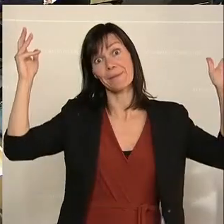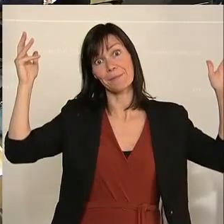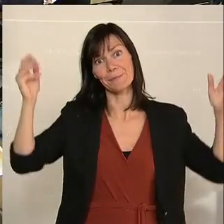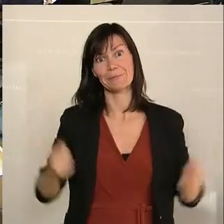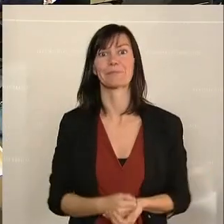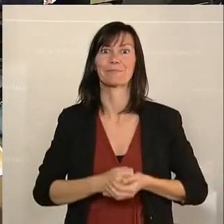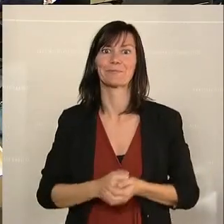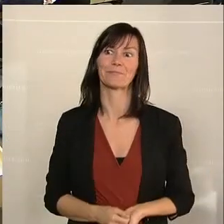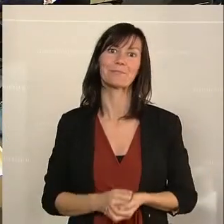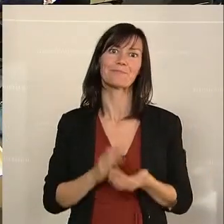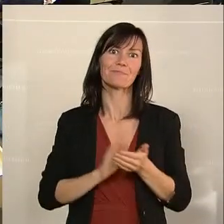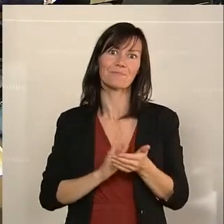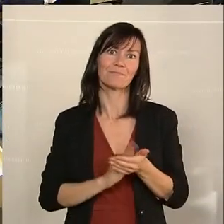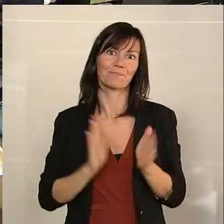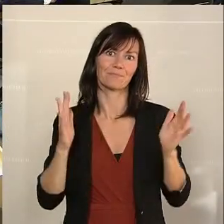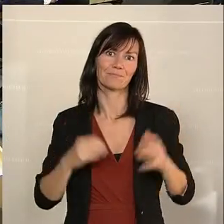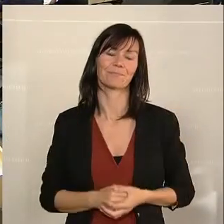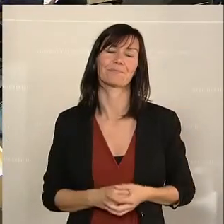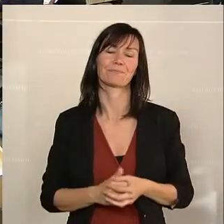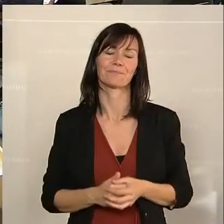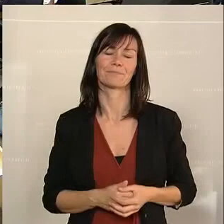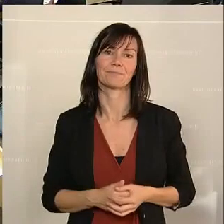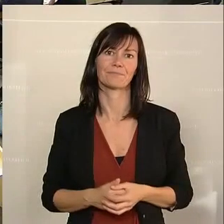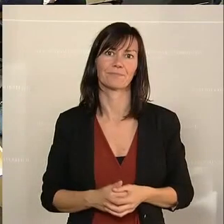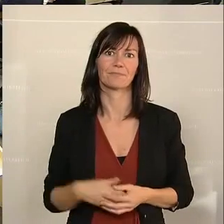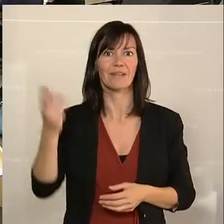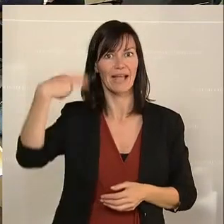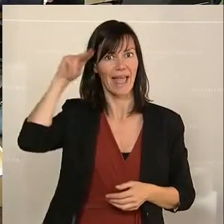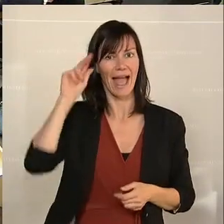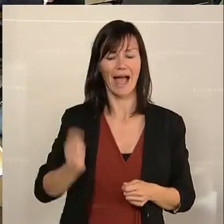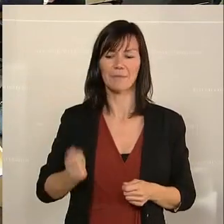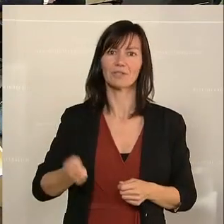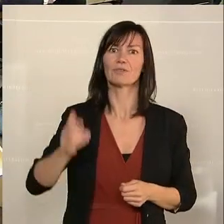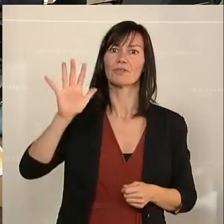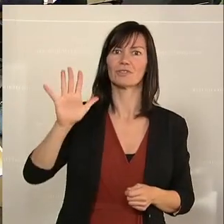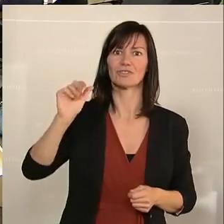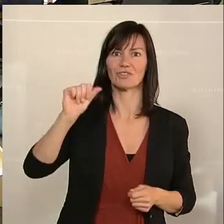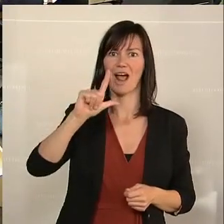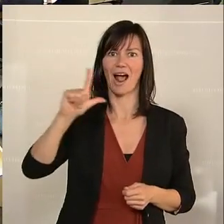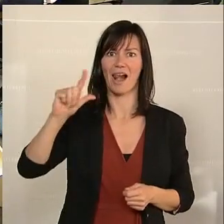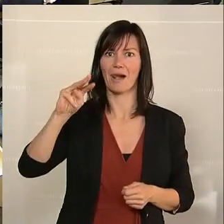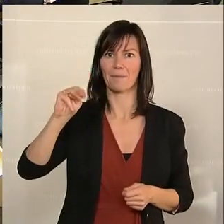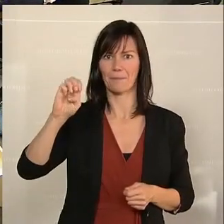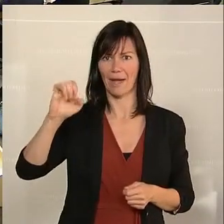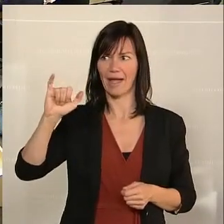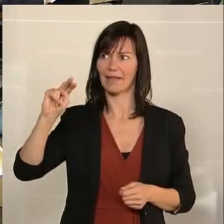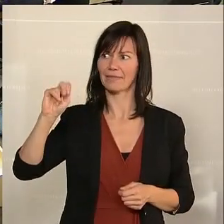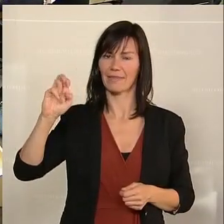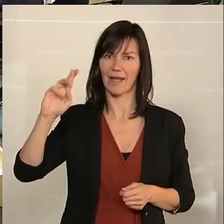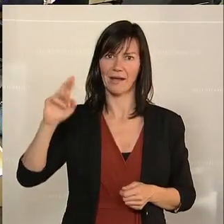Dago Belakowitsch kritisiert die Corona-Politik der Bundesregierung, die ÖVP und die Zustimmung der SPÖ zum Großteil der Corona-Maßnahmen der Regierung.